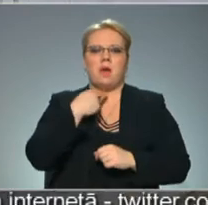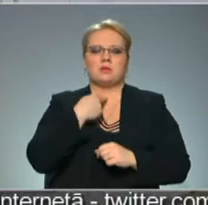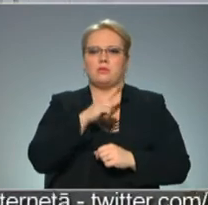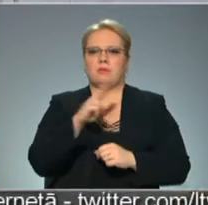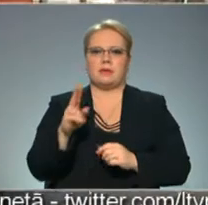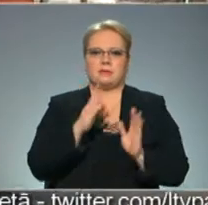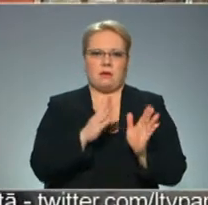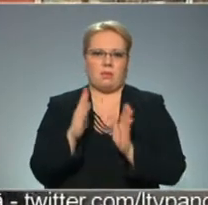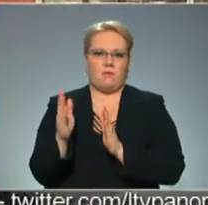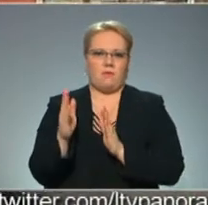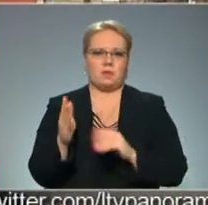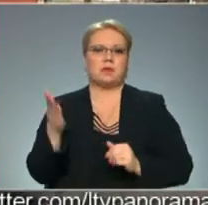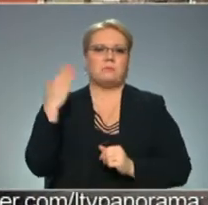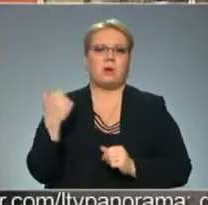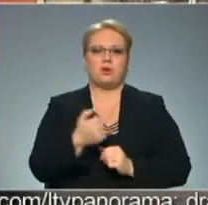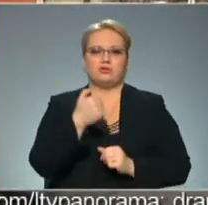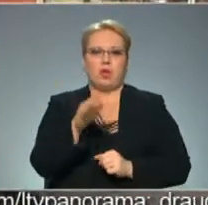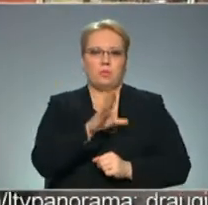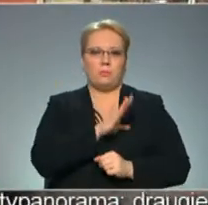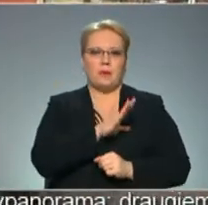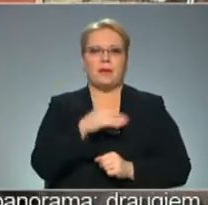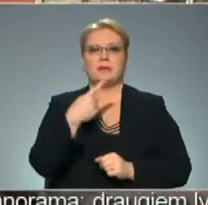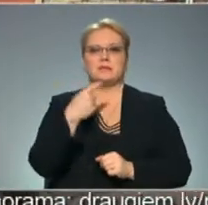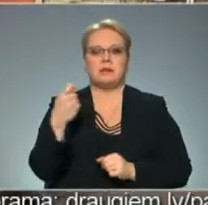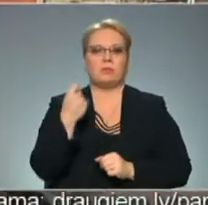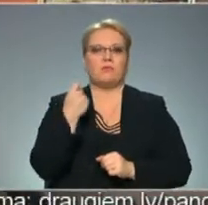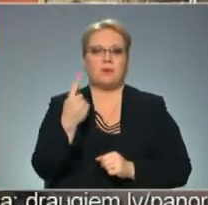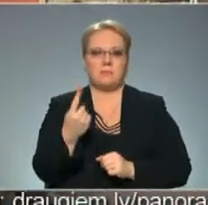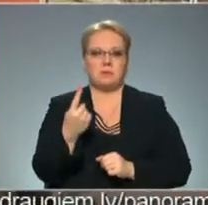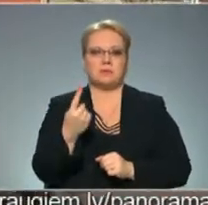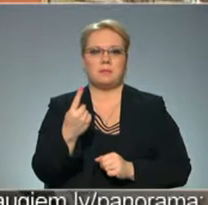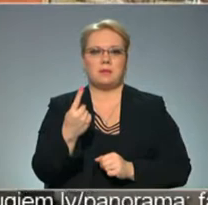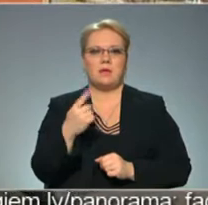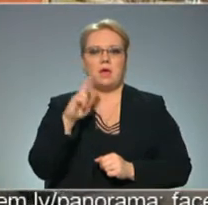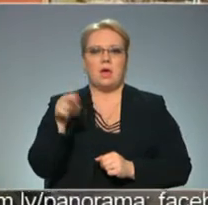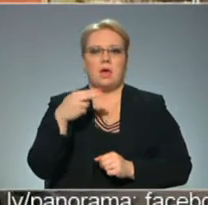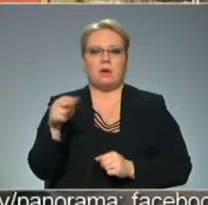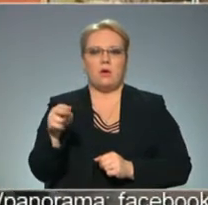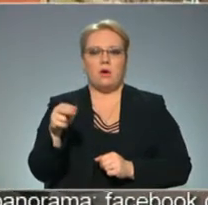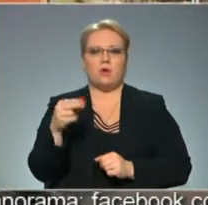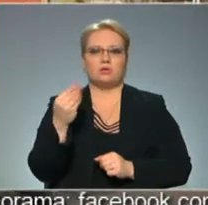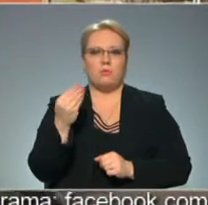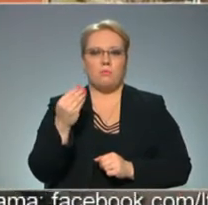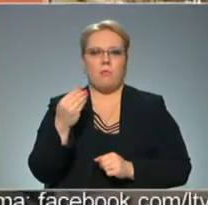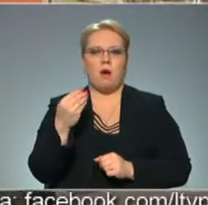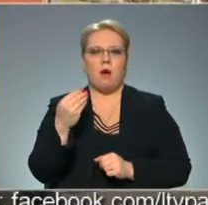nesagatavotas. Pagājušo gadu bija 111 eiro, ar šomu